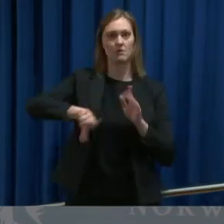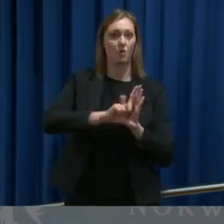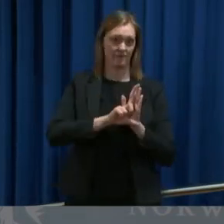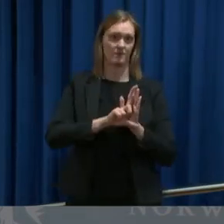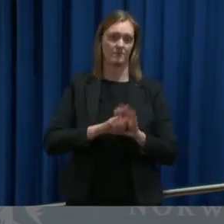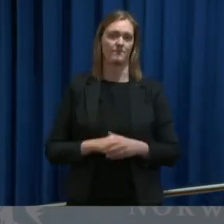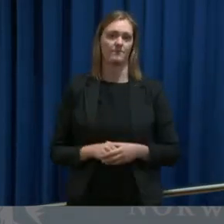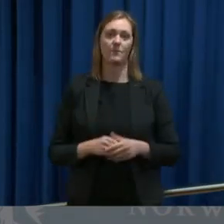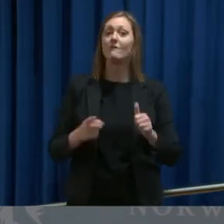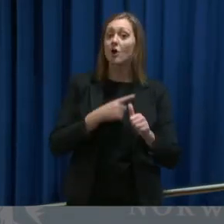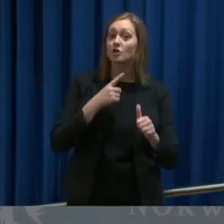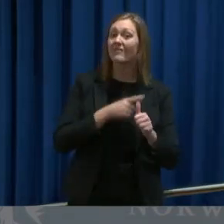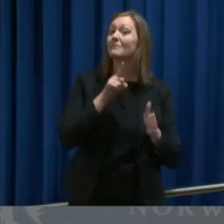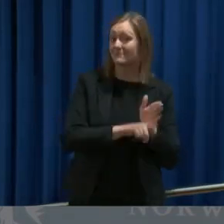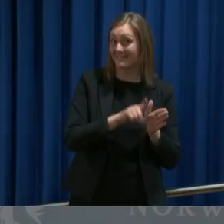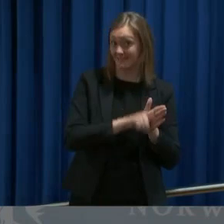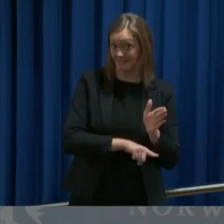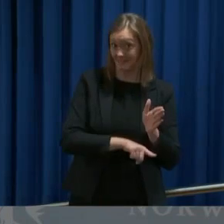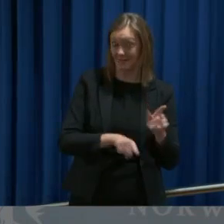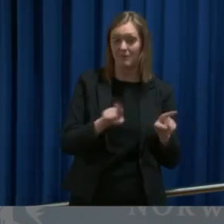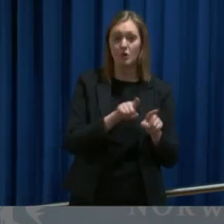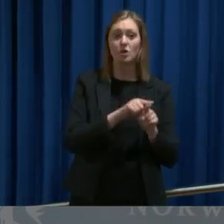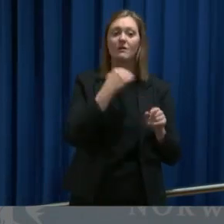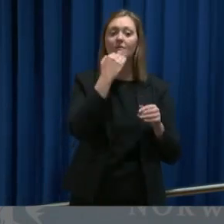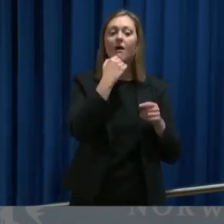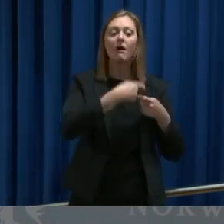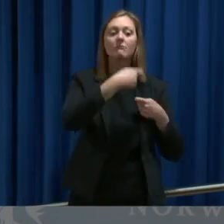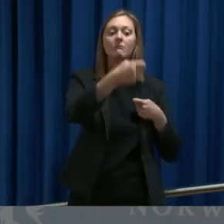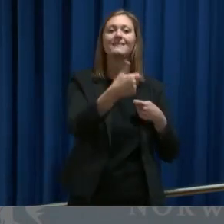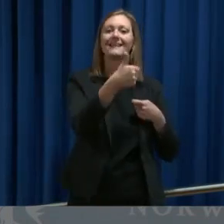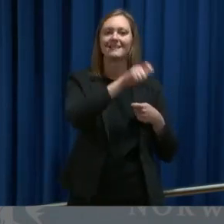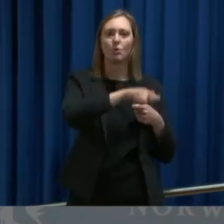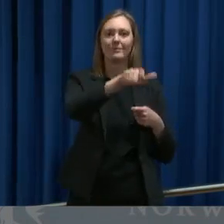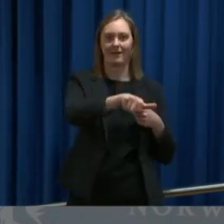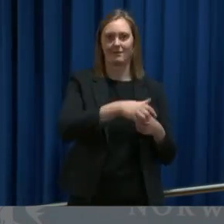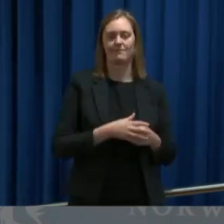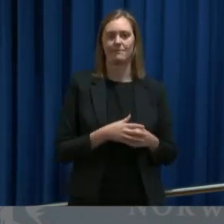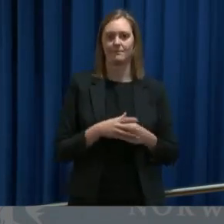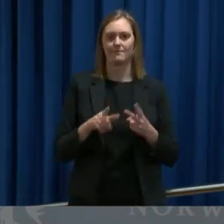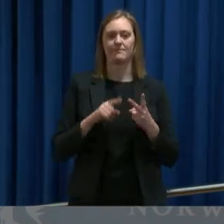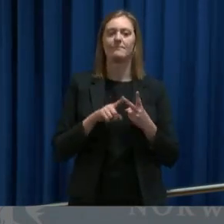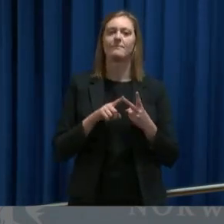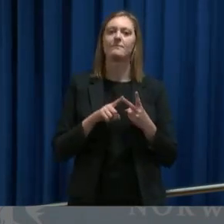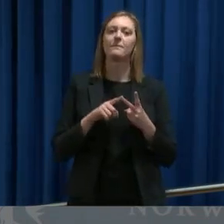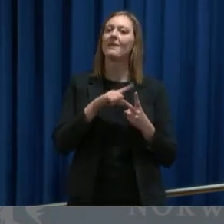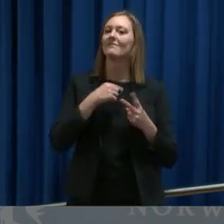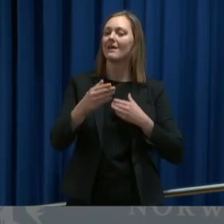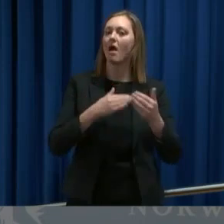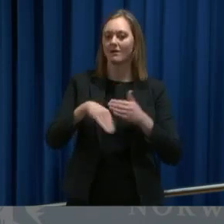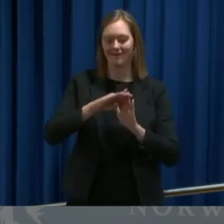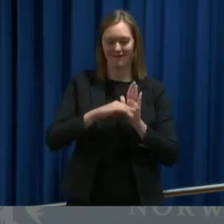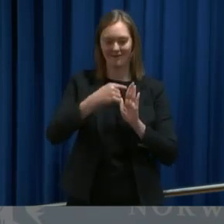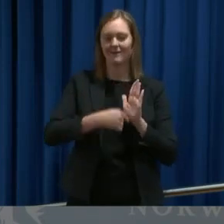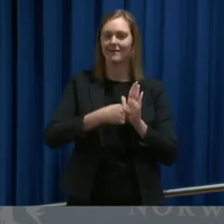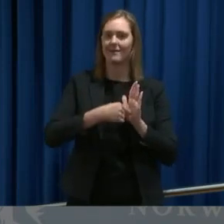For det første så er den midlertidig. Det betyr at den varer i seks måneder. I tillegg så lager vi regler som gjør